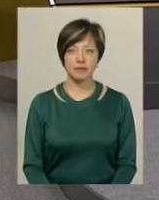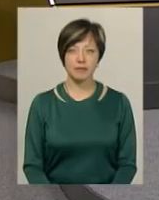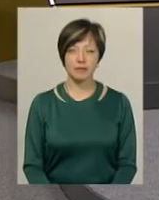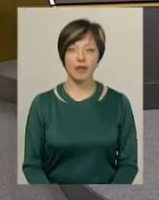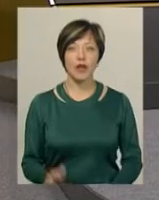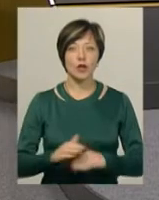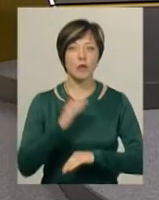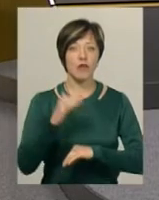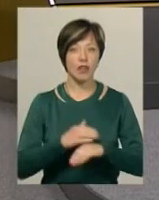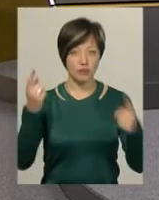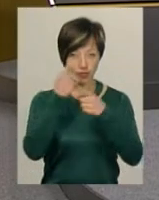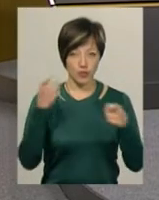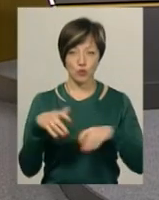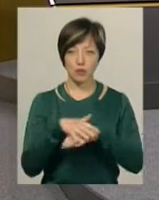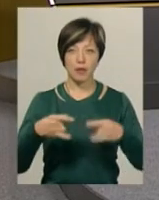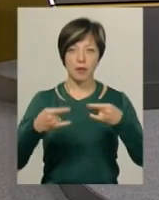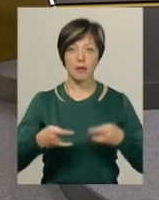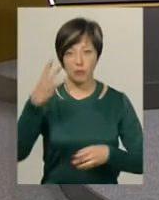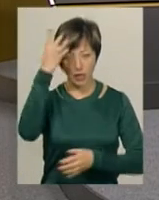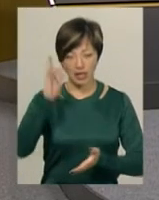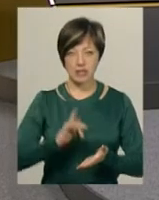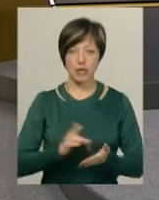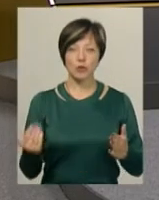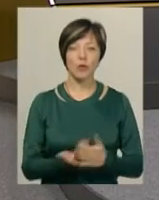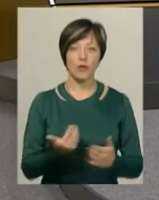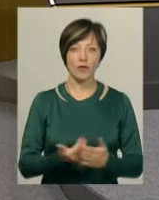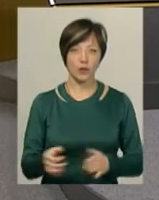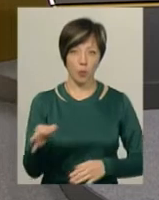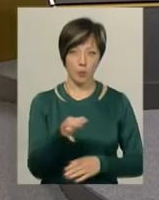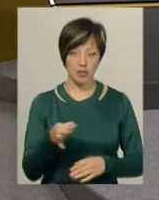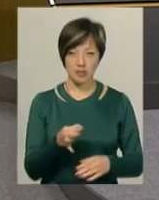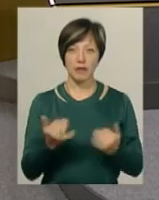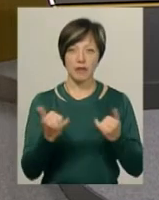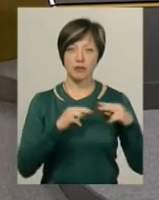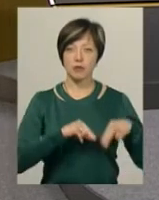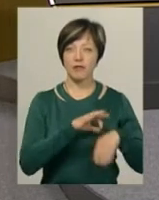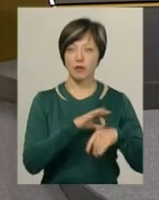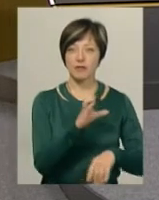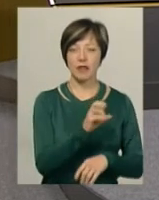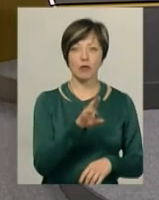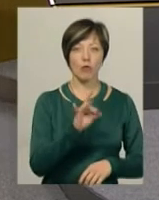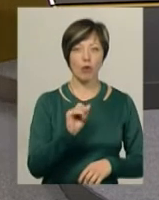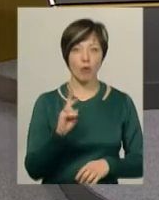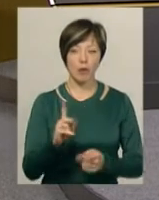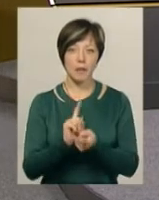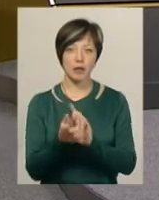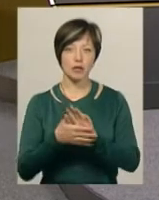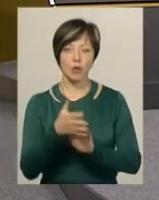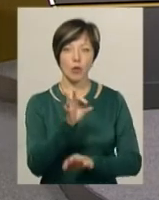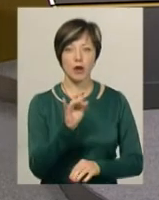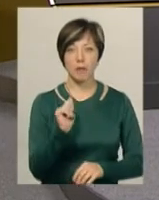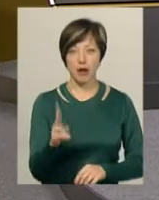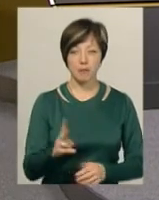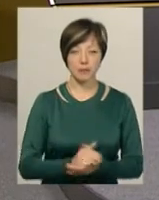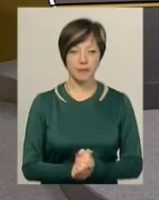Доброго вечора! В ефірі Суспільного телебачення «Поділяцентр» випуск обласних новин. Для вас працюють ведуча Світлана Поробок, диктор жестової мови